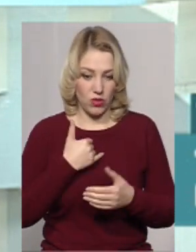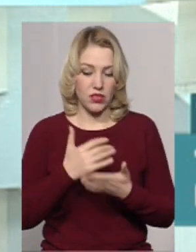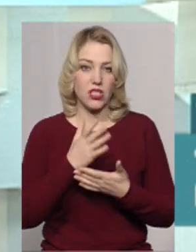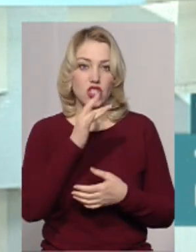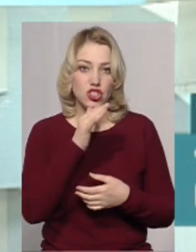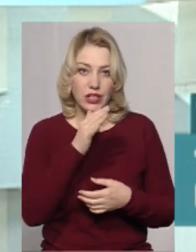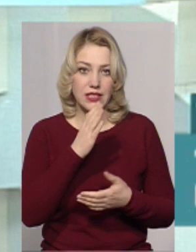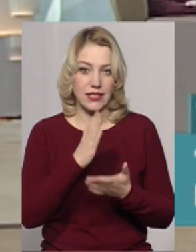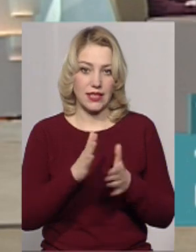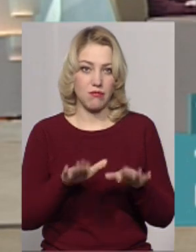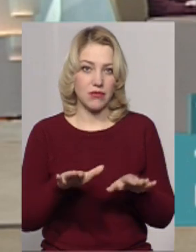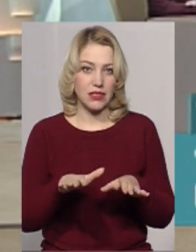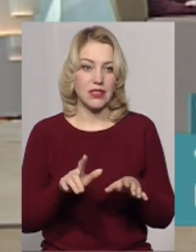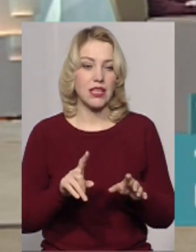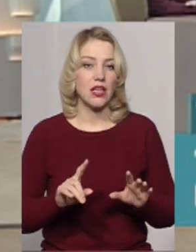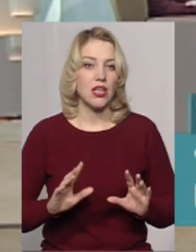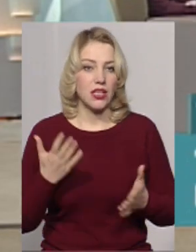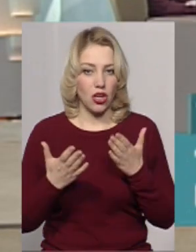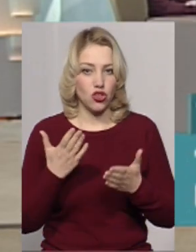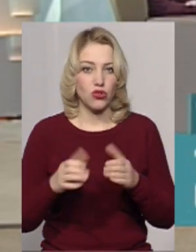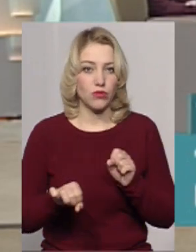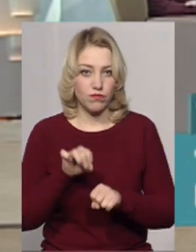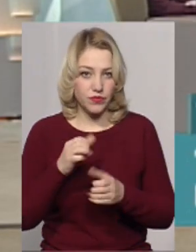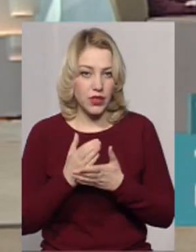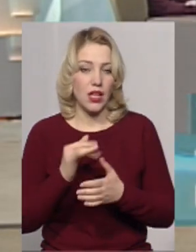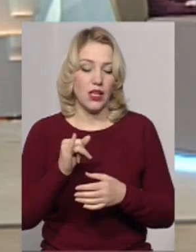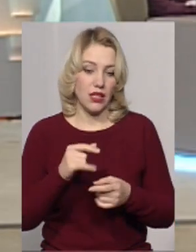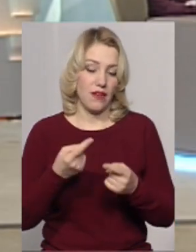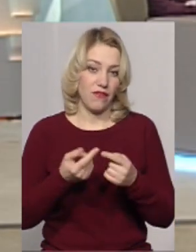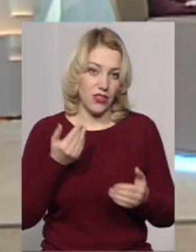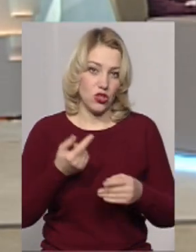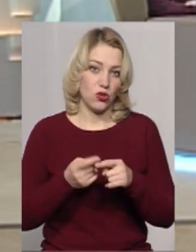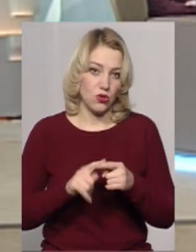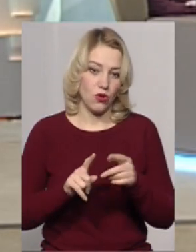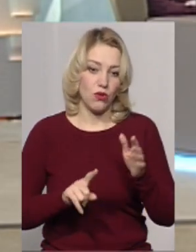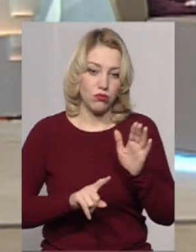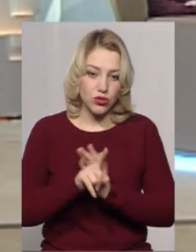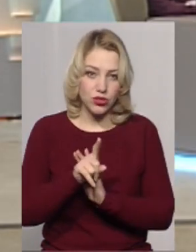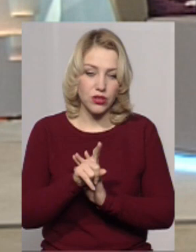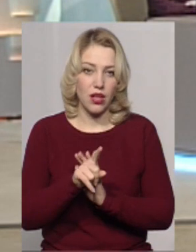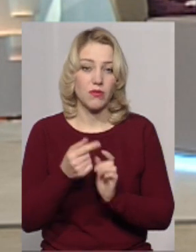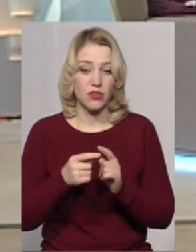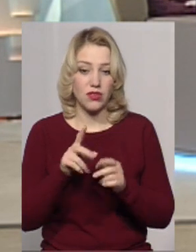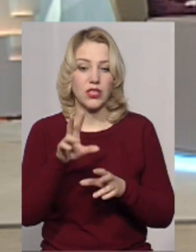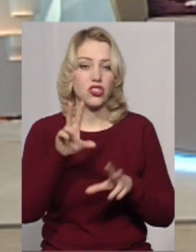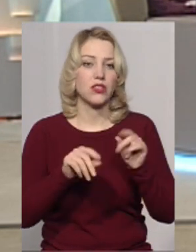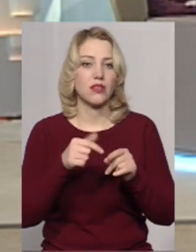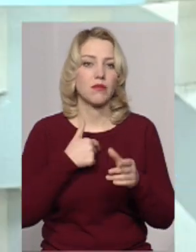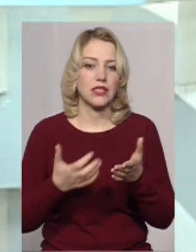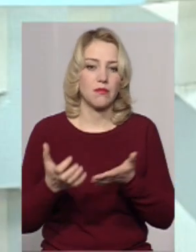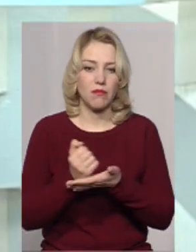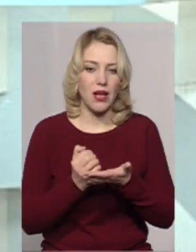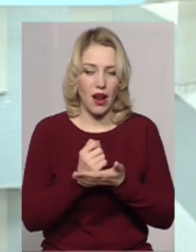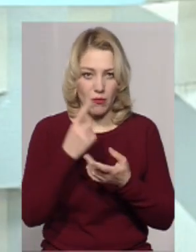скоєння, правильно? І вже відповідно від цих даних ми і починаємо, для того ми і збираємо, скажімо, цю інформацію